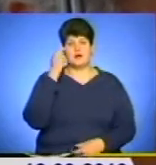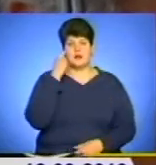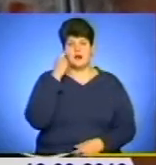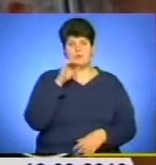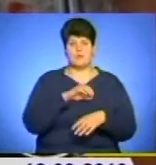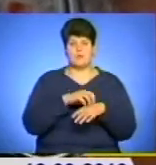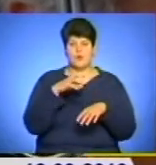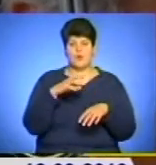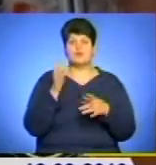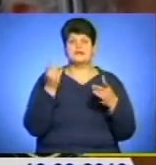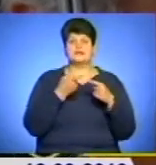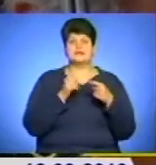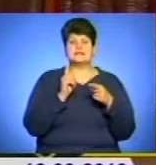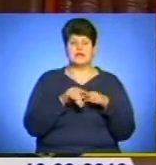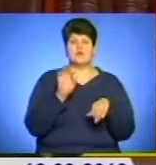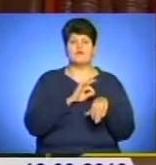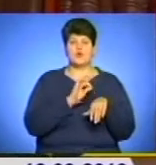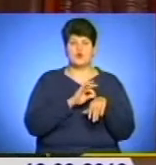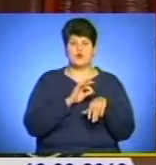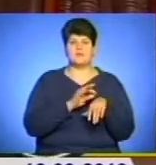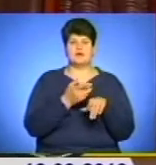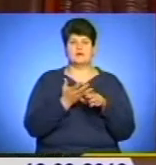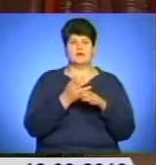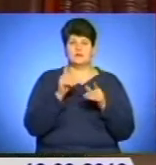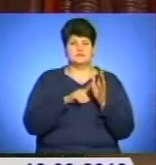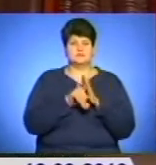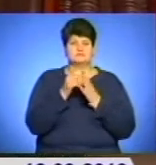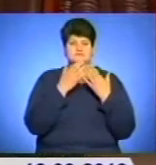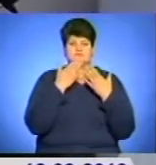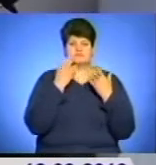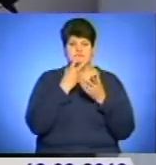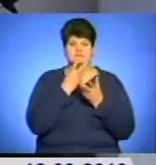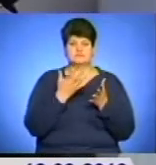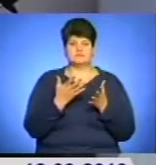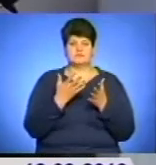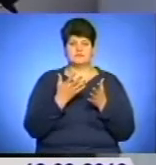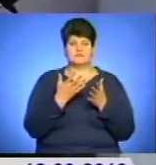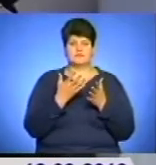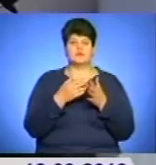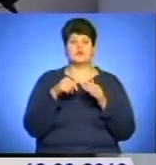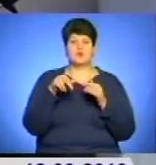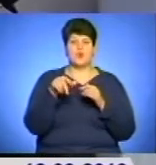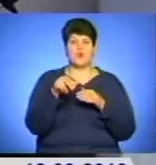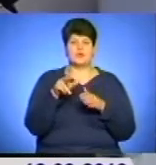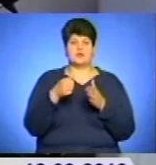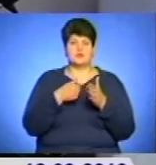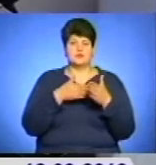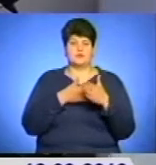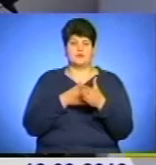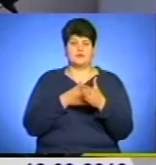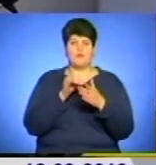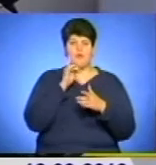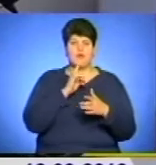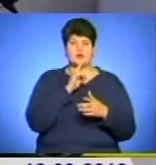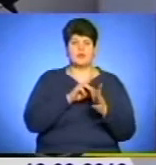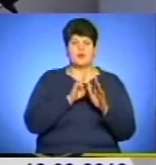них про це не підозрюють. Хвороба, симптомів якої на початку нема. Вони ходять з цим діагнозом до поріду часу, поки